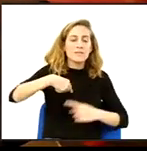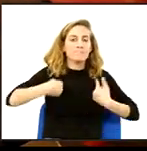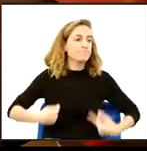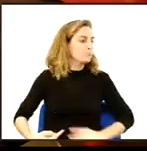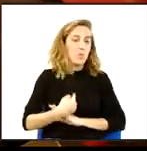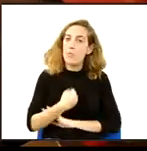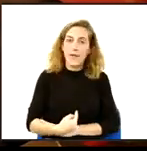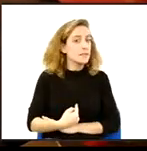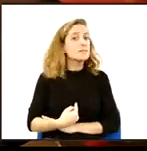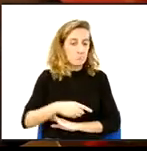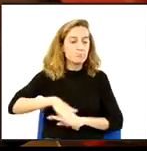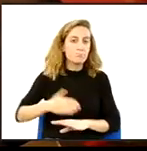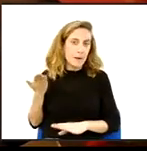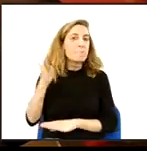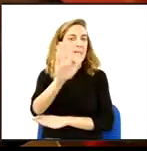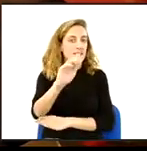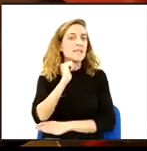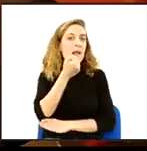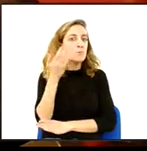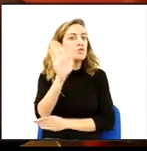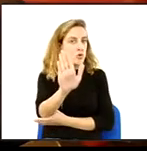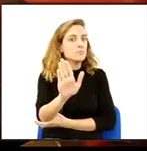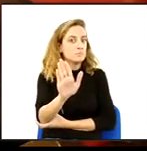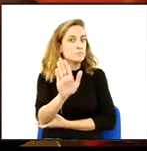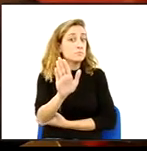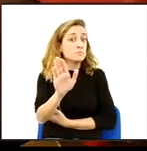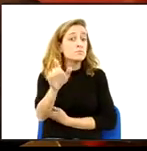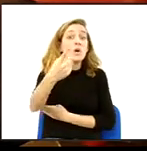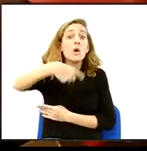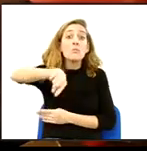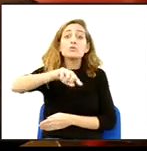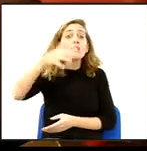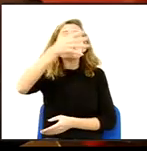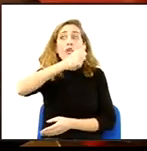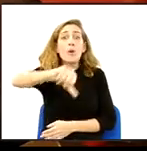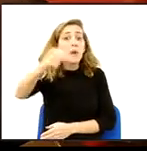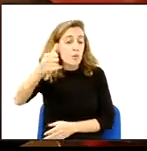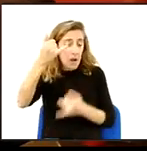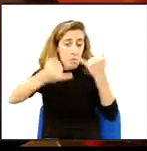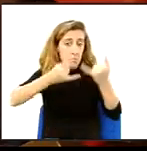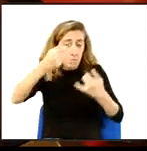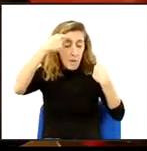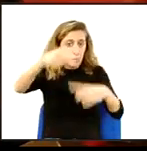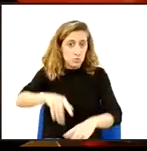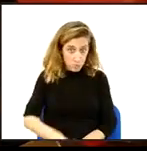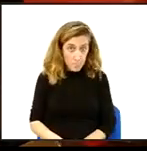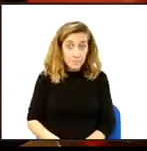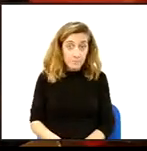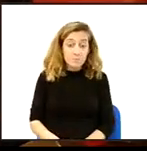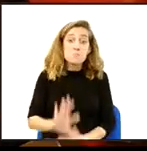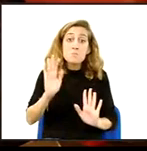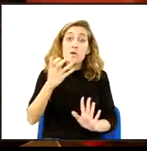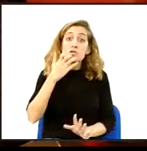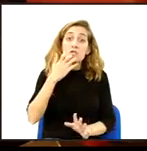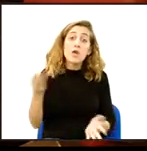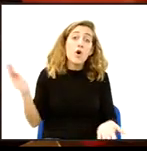de presentar aquesta moció, vostès no volen aprovar, és el seu problema, l'única cosa que si una altra vegada, almenys,